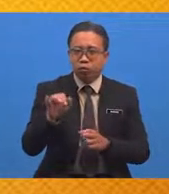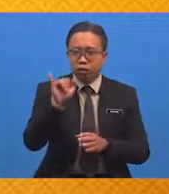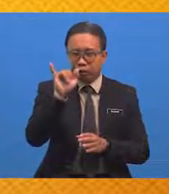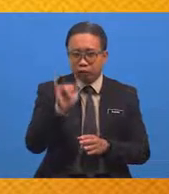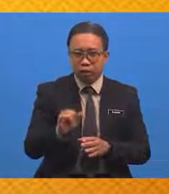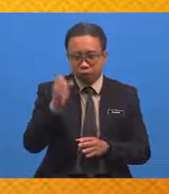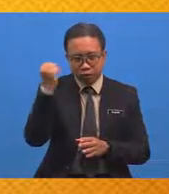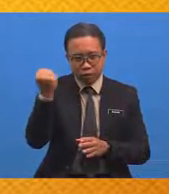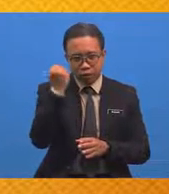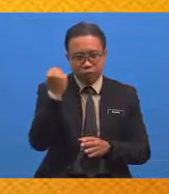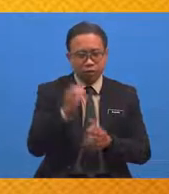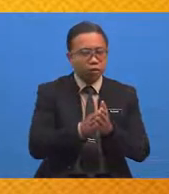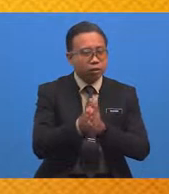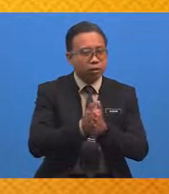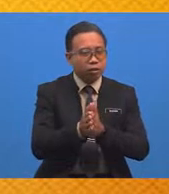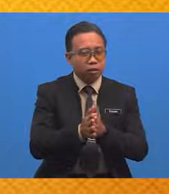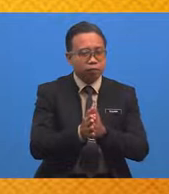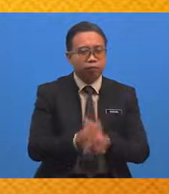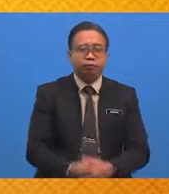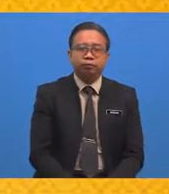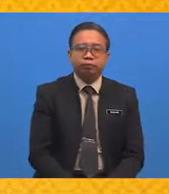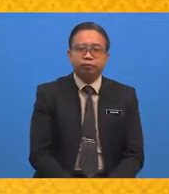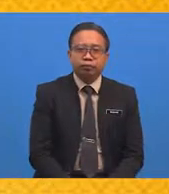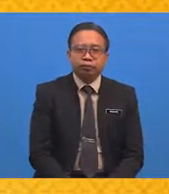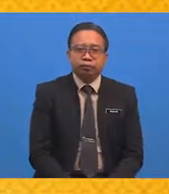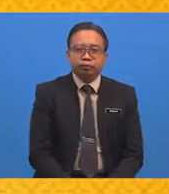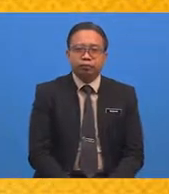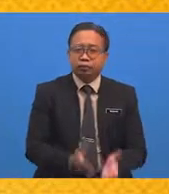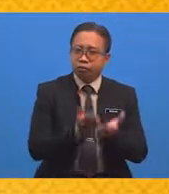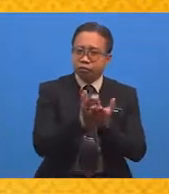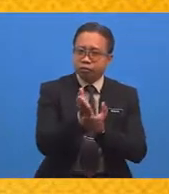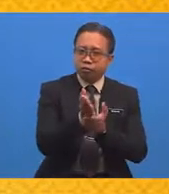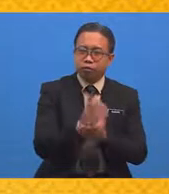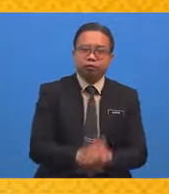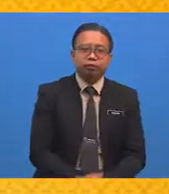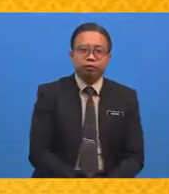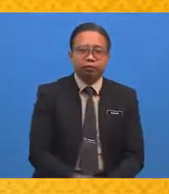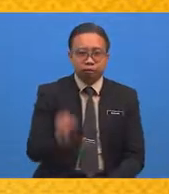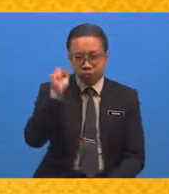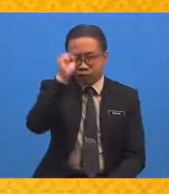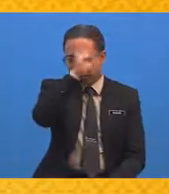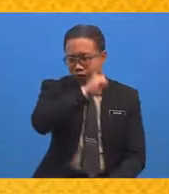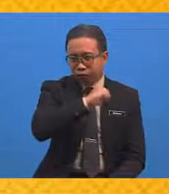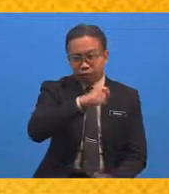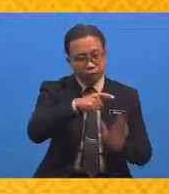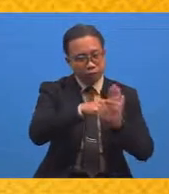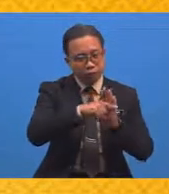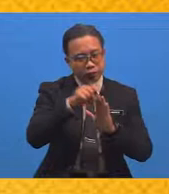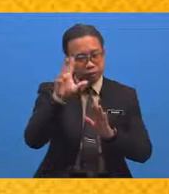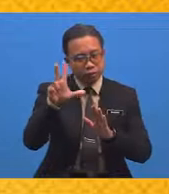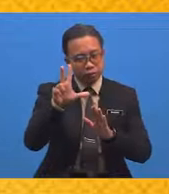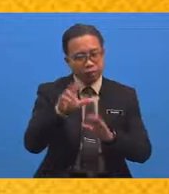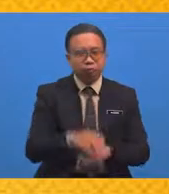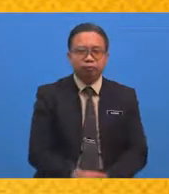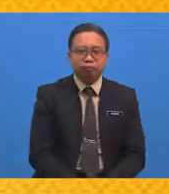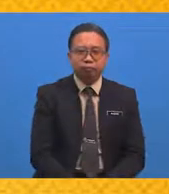Sentiasa Rajin Insyaallah Seterusnya Sifat Negatif Yang Ketiga